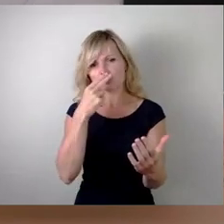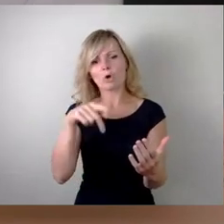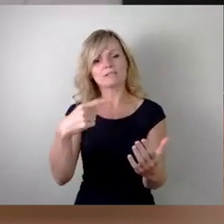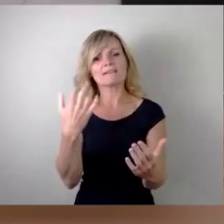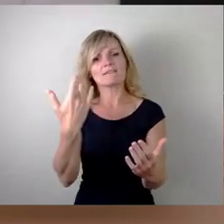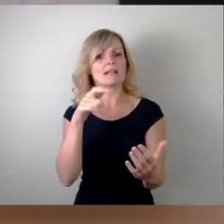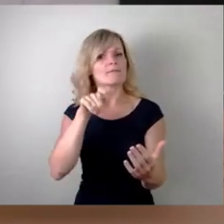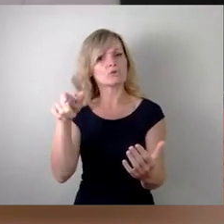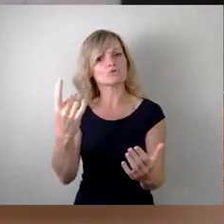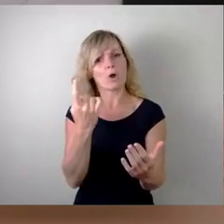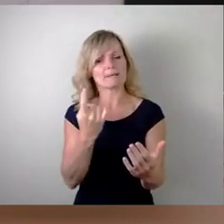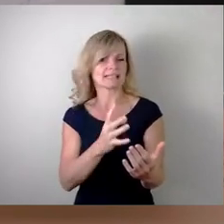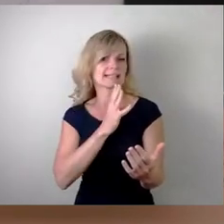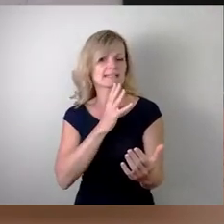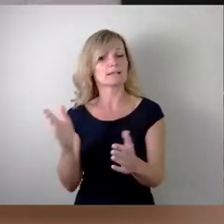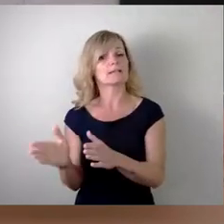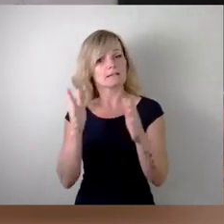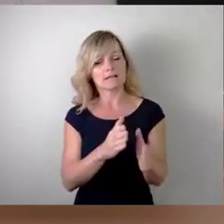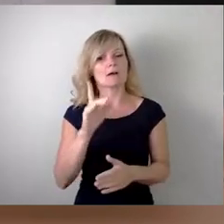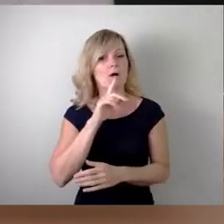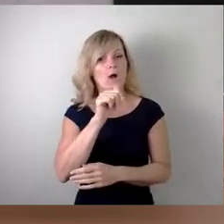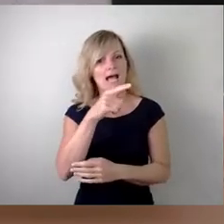Konkreten. Also, zunächst Frau Arnert für die Einbringung.